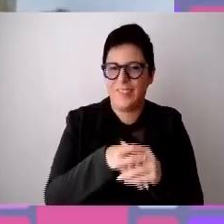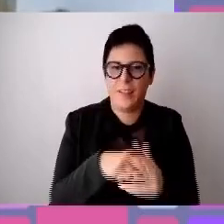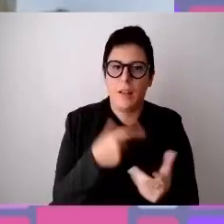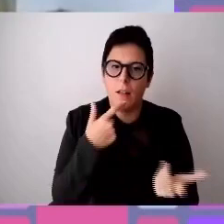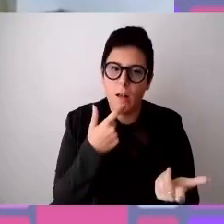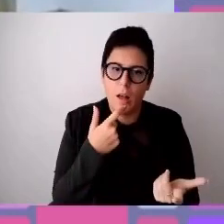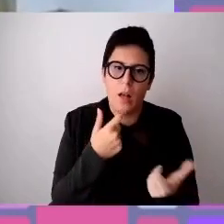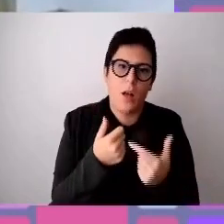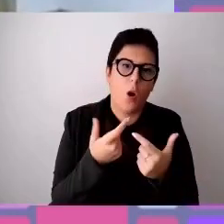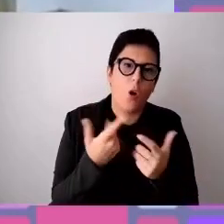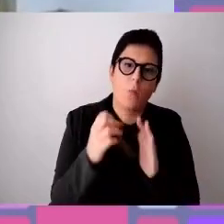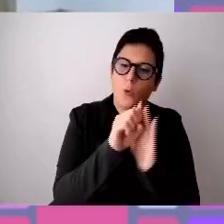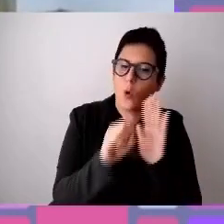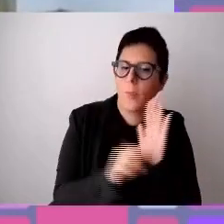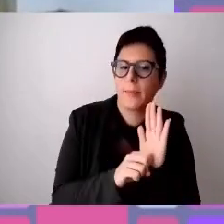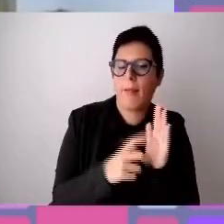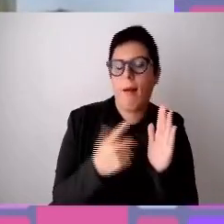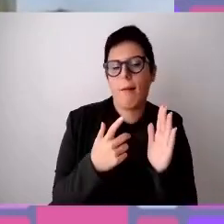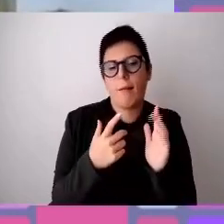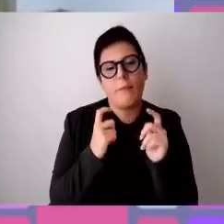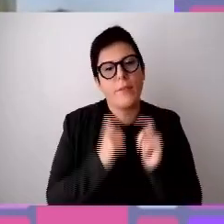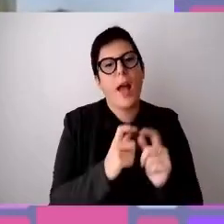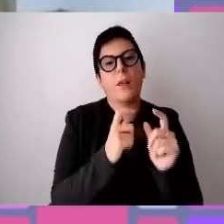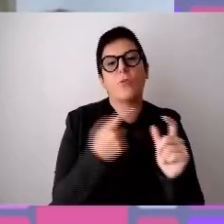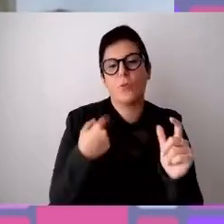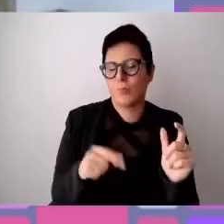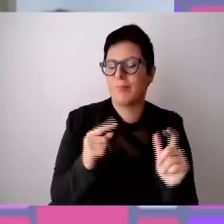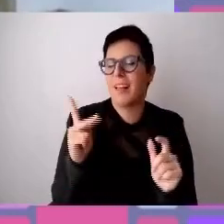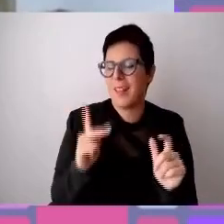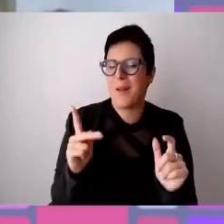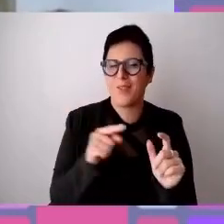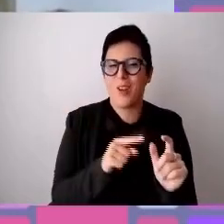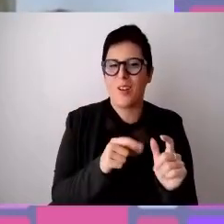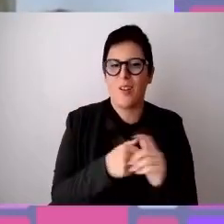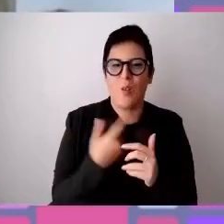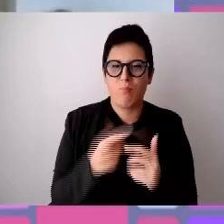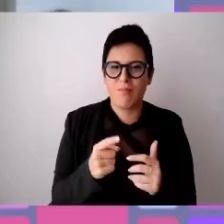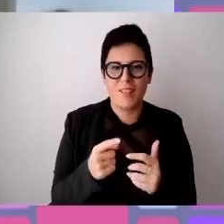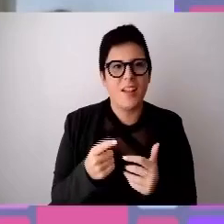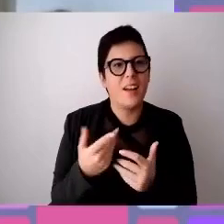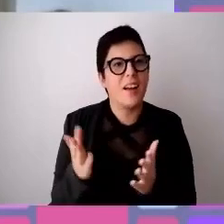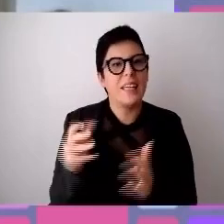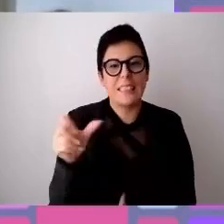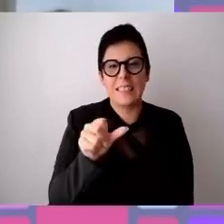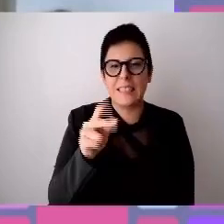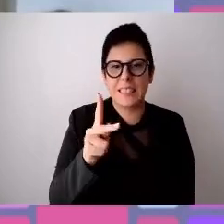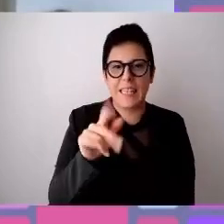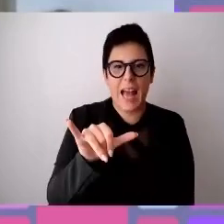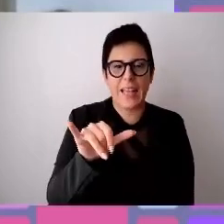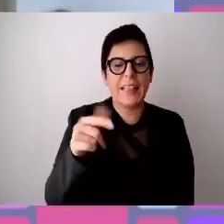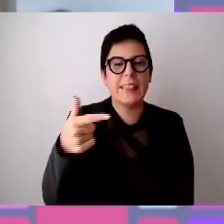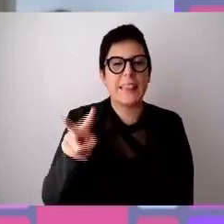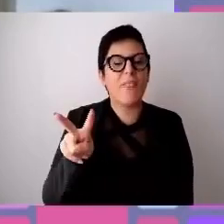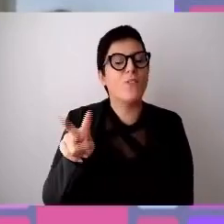linguaggio di documentari di viaggio. Adesso si aprirà una nuova strada anche con Sky TV, vediamo,